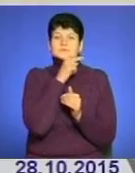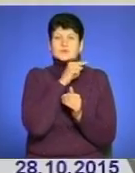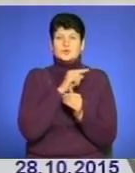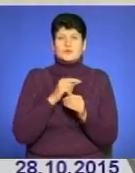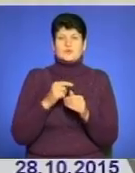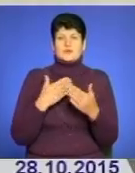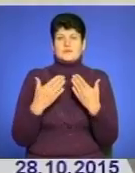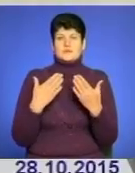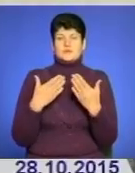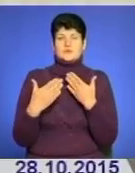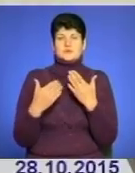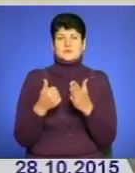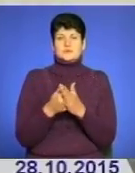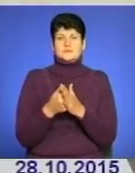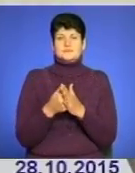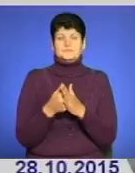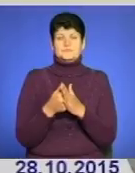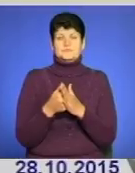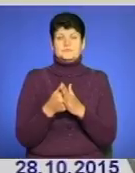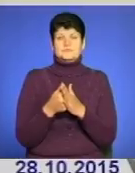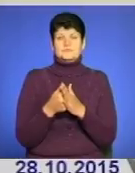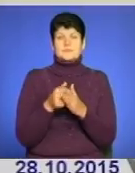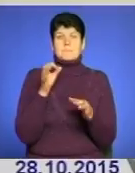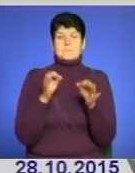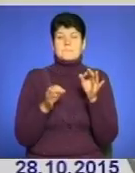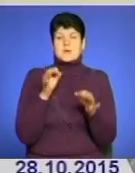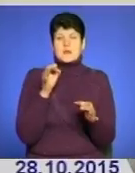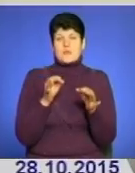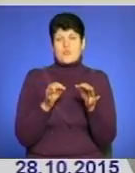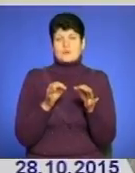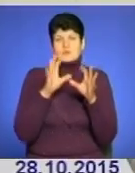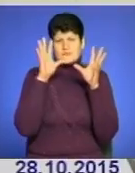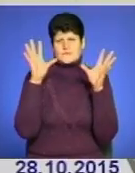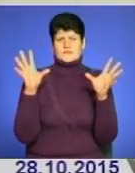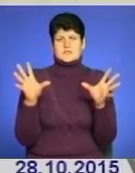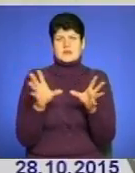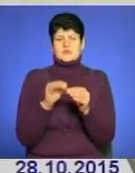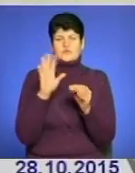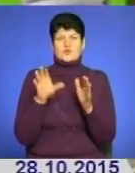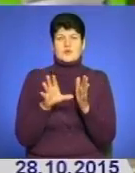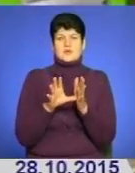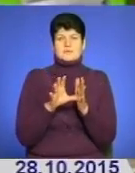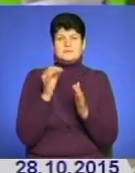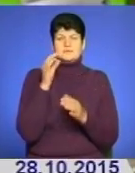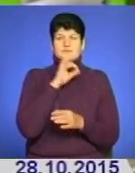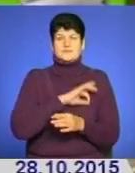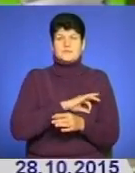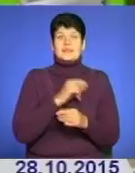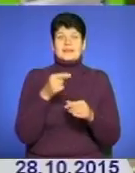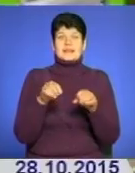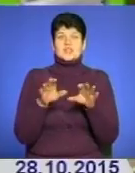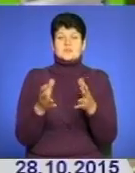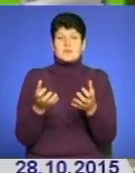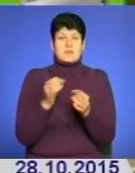природи і, взагалі, до енергоспоживання. Таке рішення